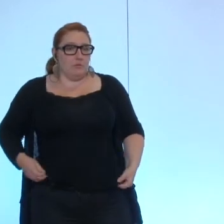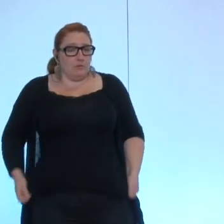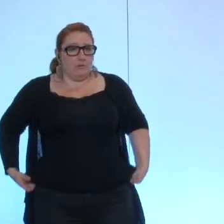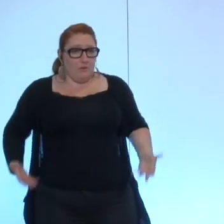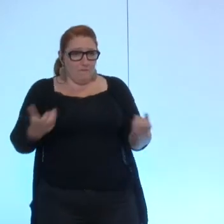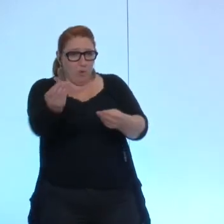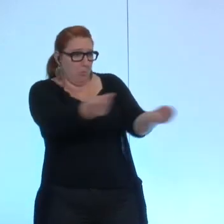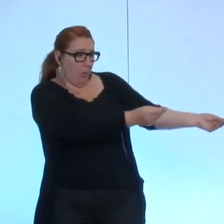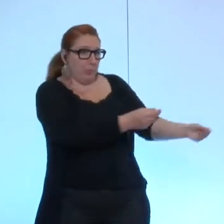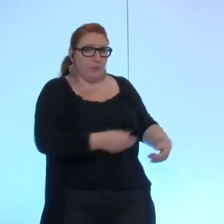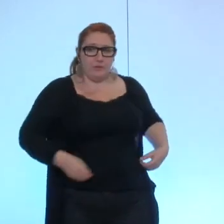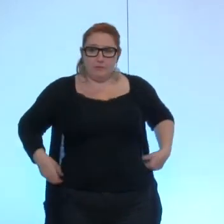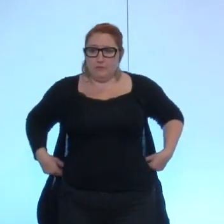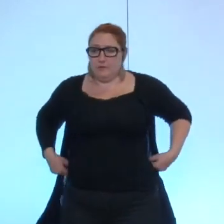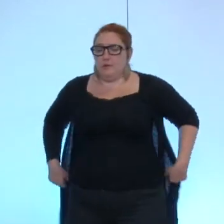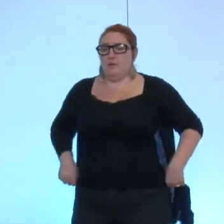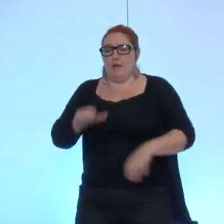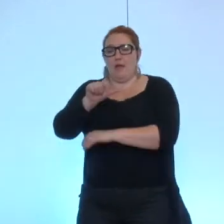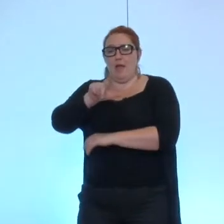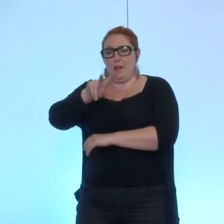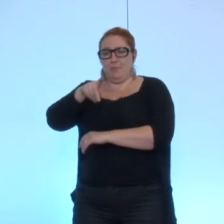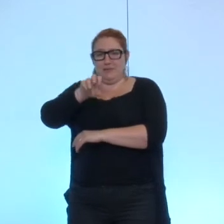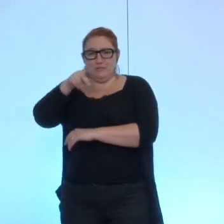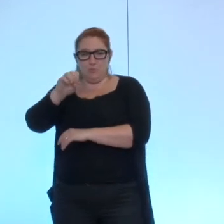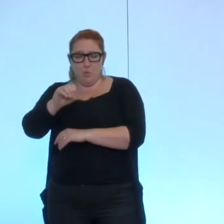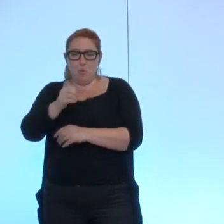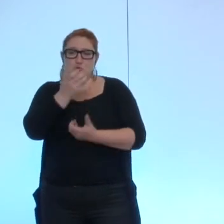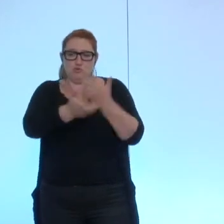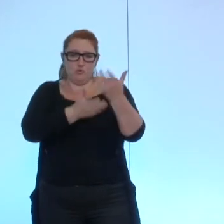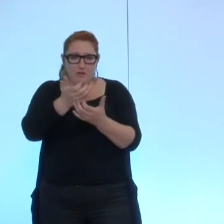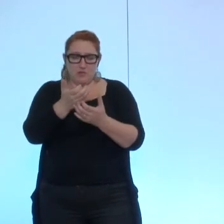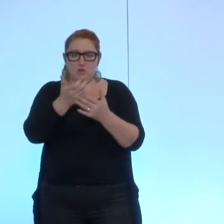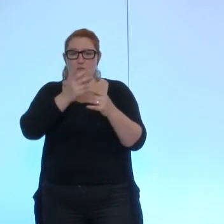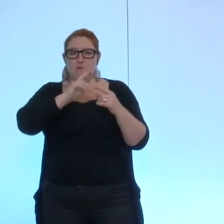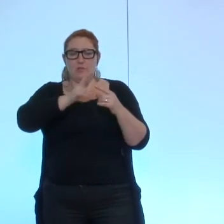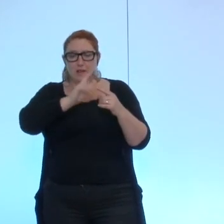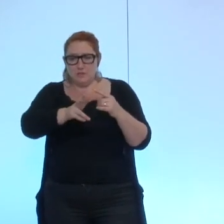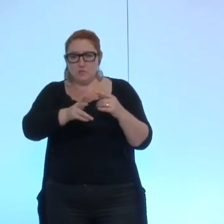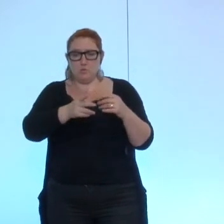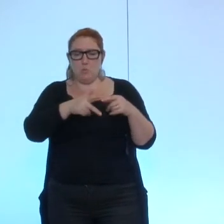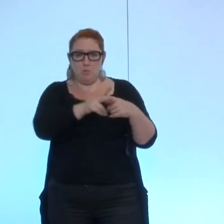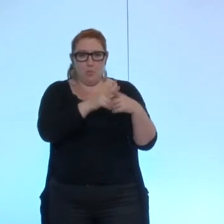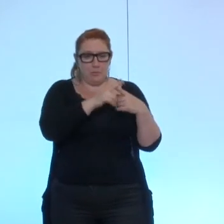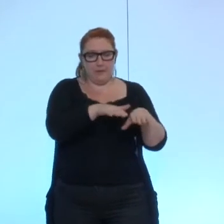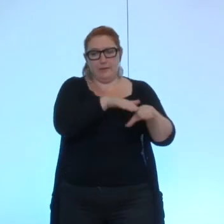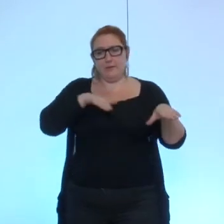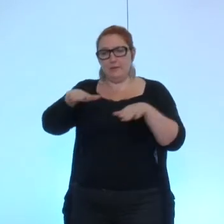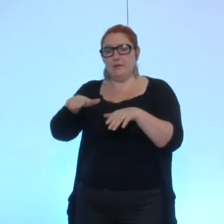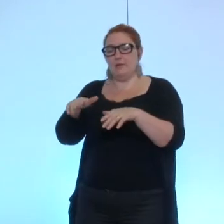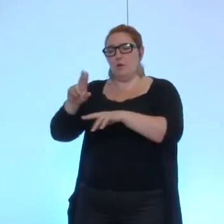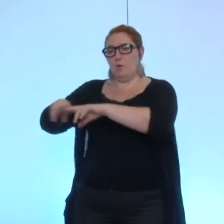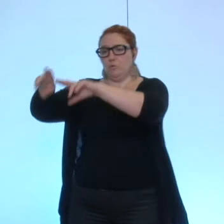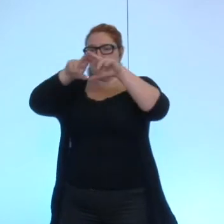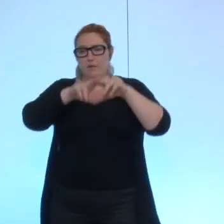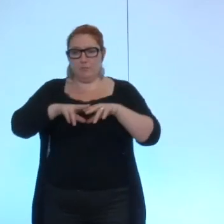l'eau 8 chauffage ventilation plomberie et renouvellement urbain de la ville 9 c'est Terrarlequin construction d'un